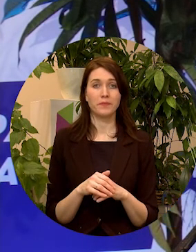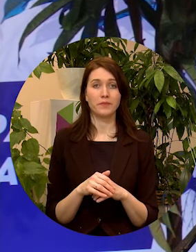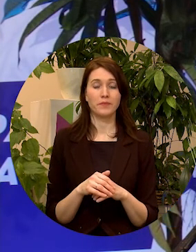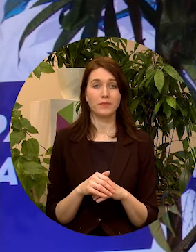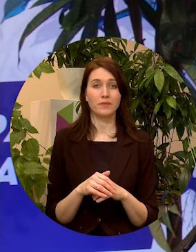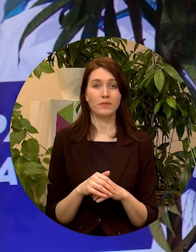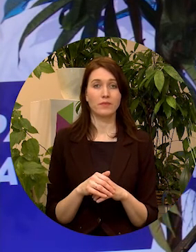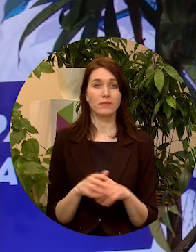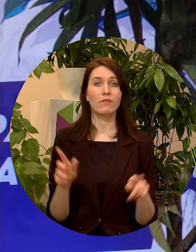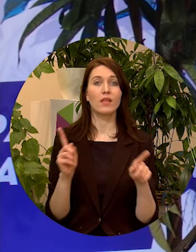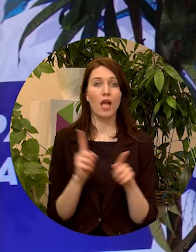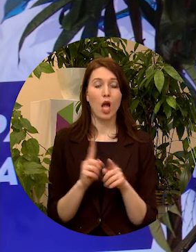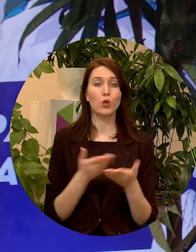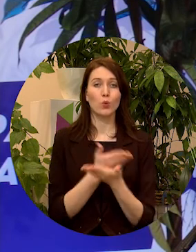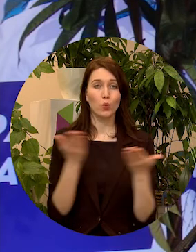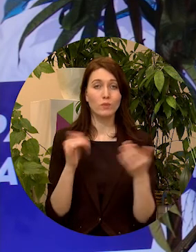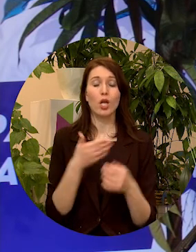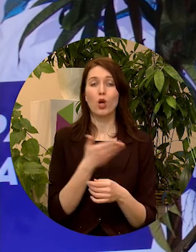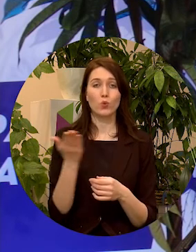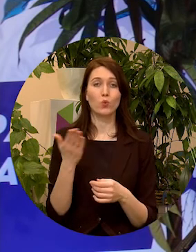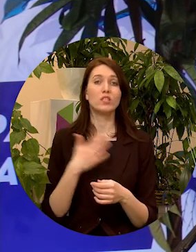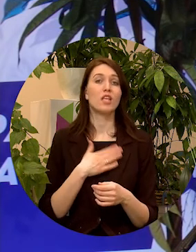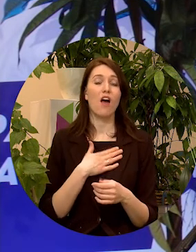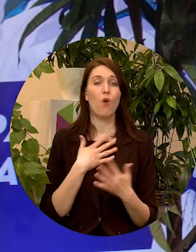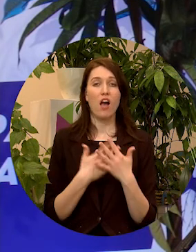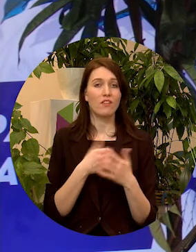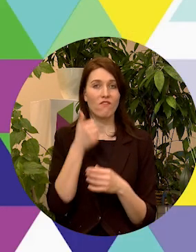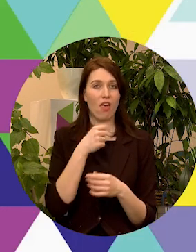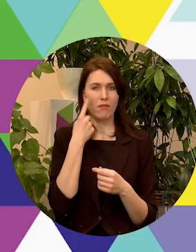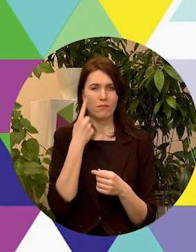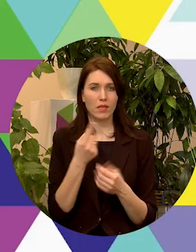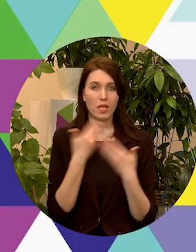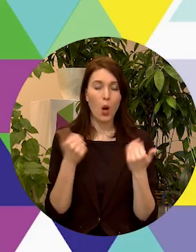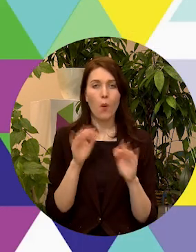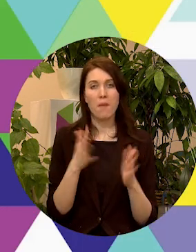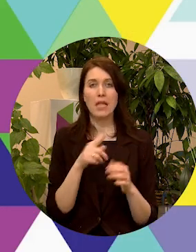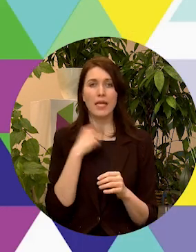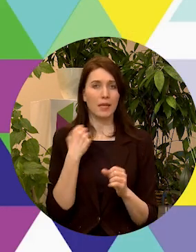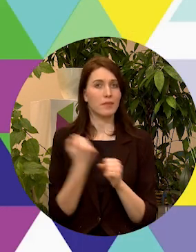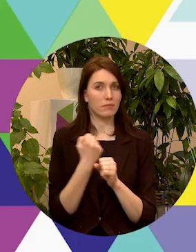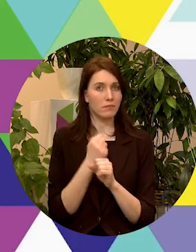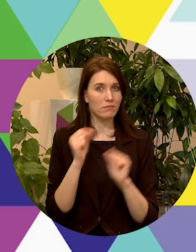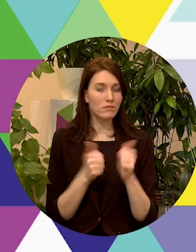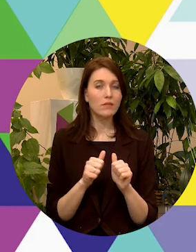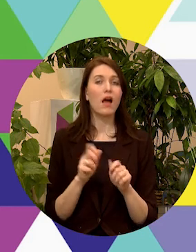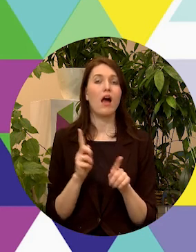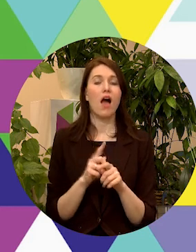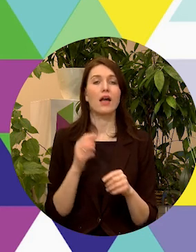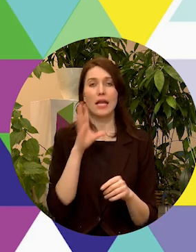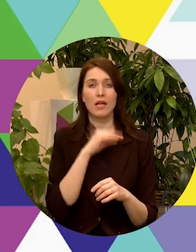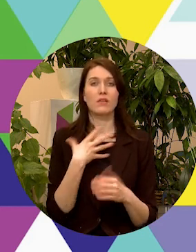Un arī jums, ja jūs reiz savu aktivitāti vēl tur neieraugt, bet gribat veidot, ir iespēja savu aktivitāti